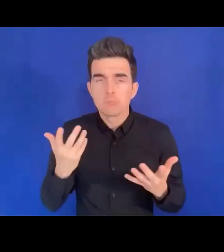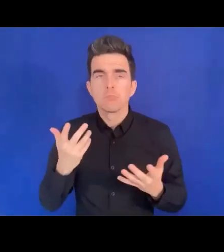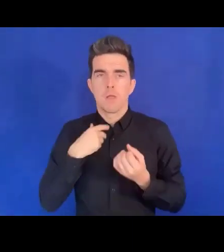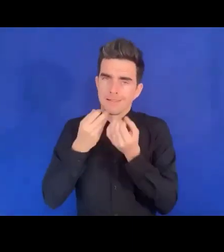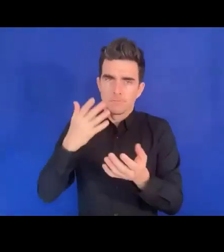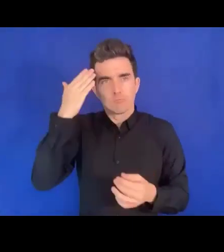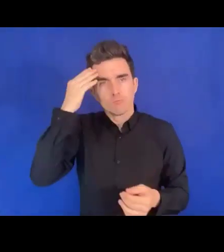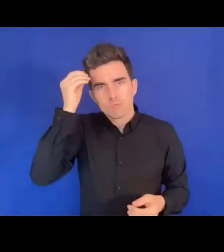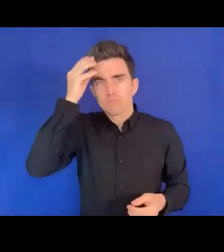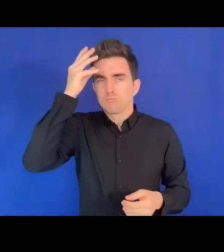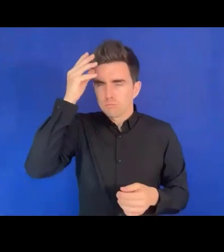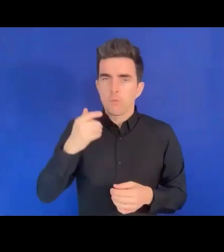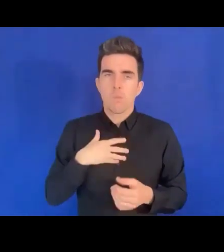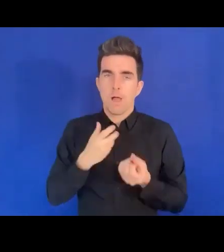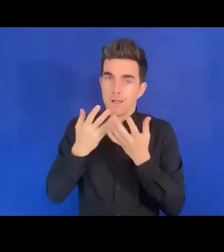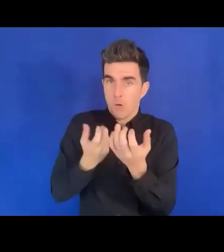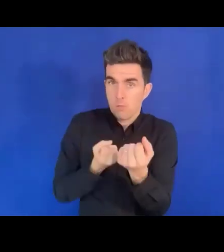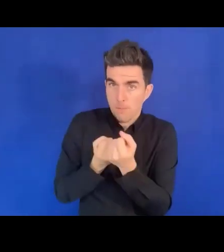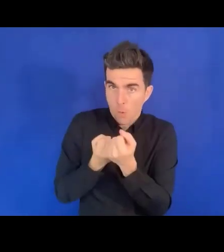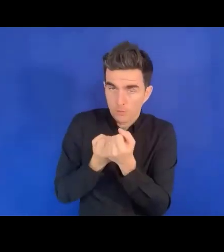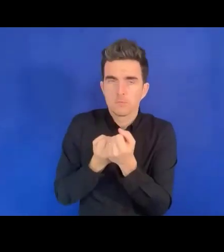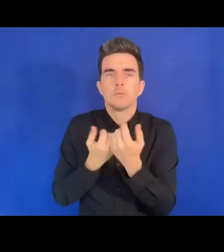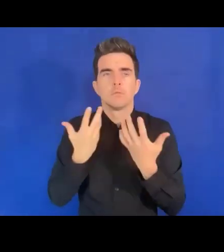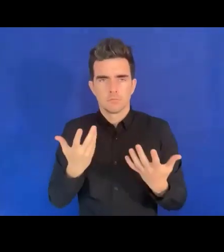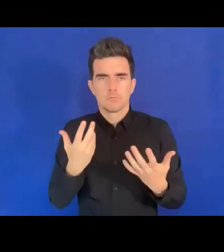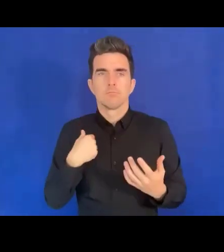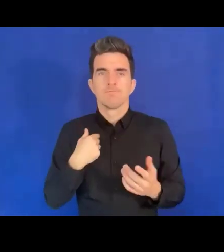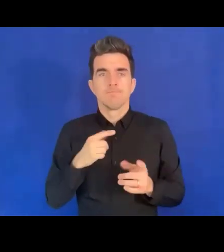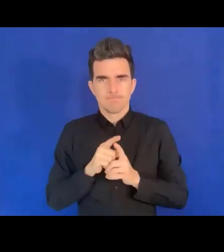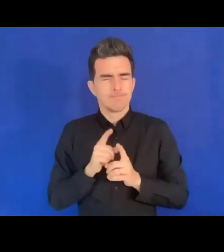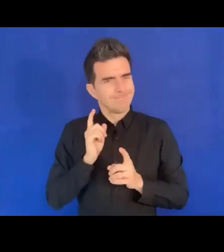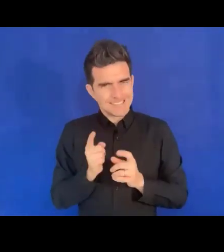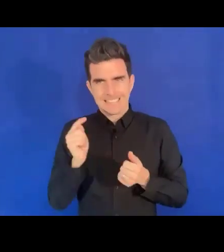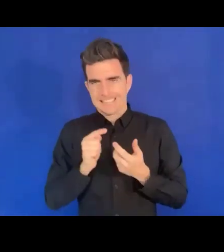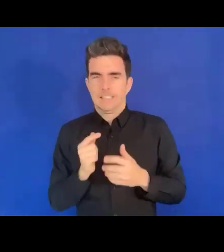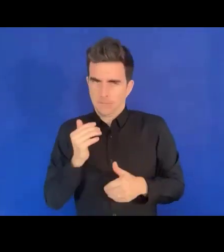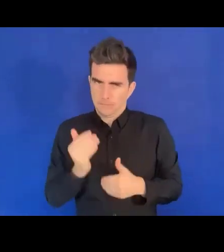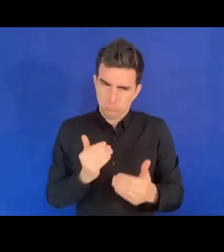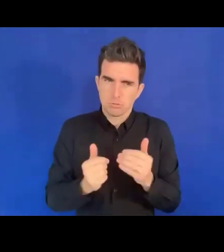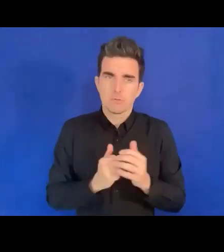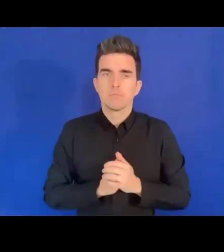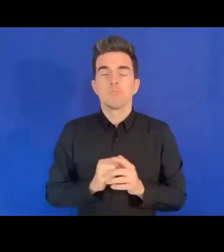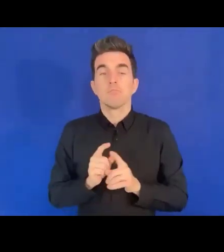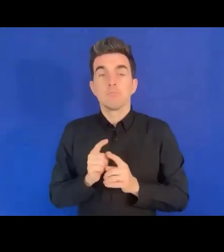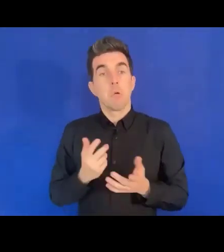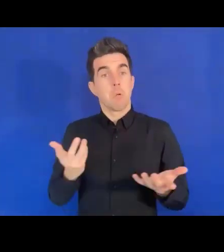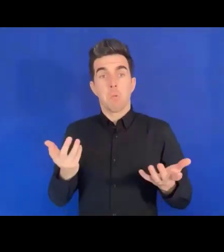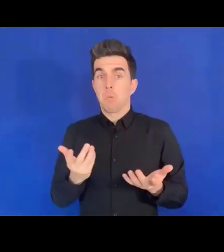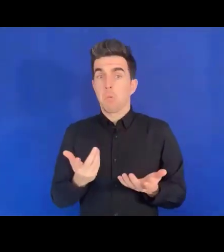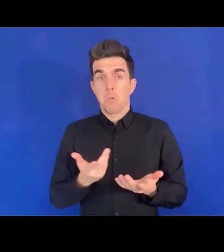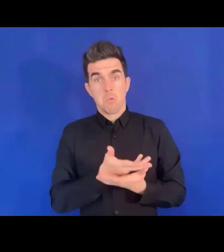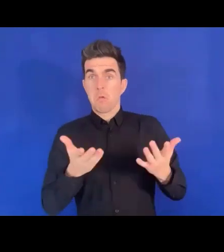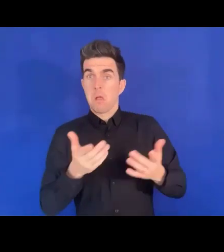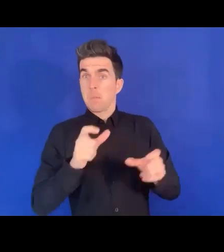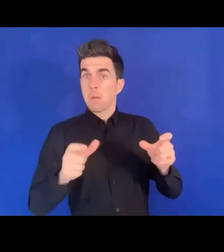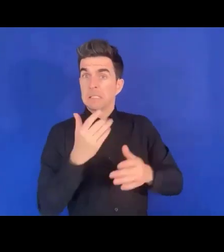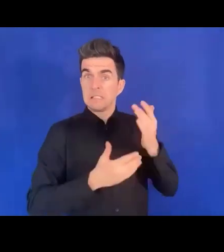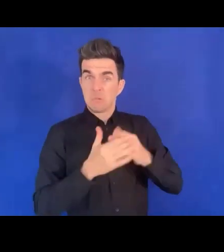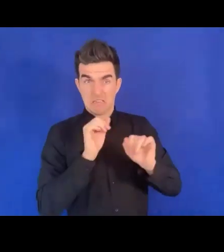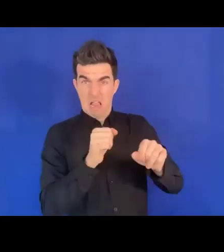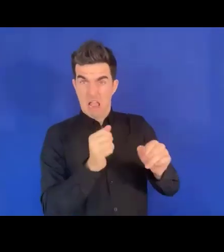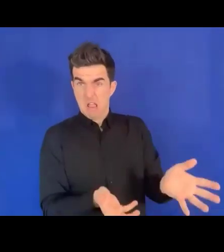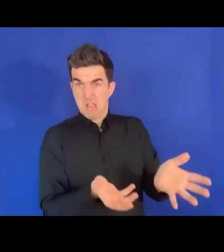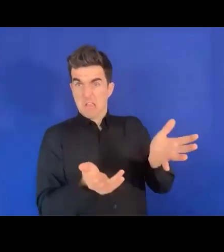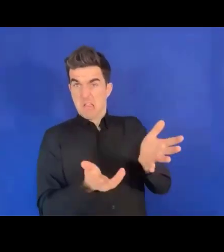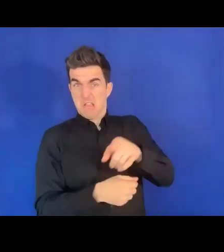d'elles. Nous avons besoin de les représenter. Nous avons besoin d'être actifs. Alors, excepté cela, nous